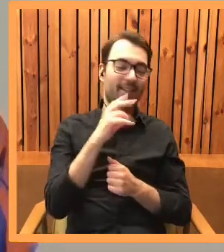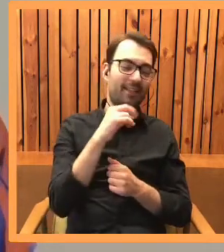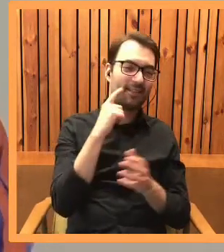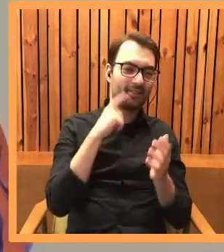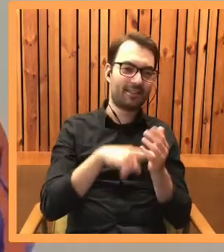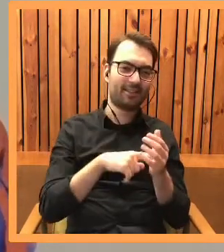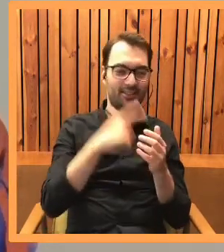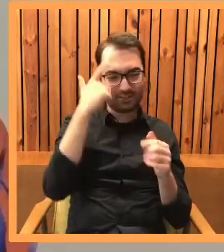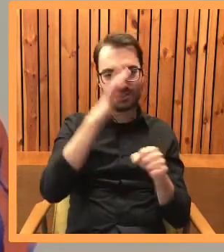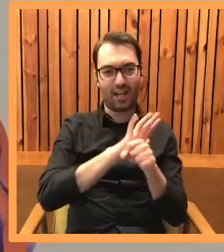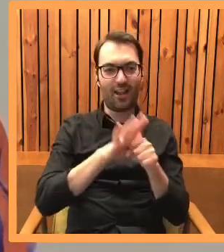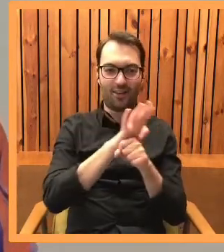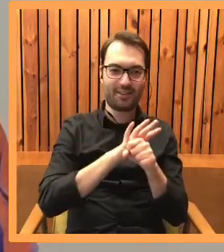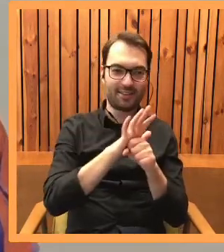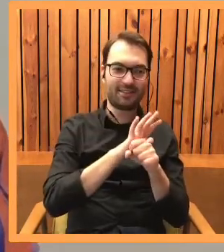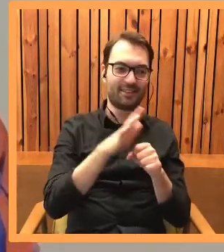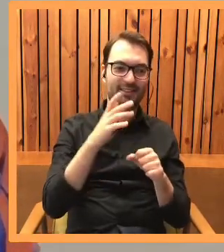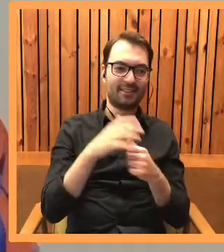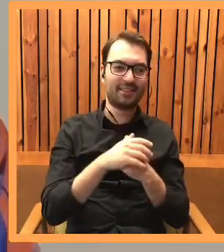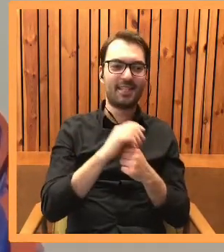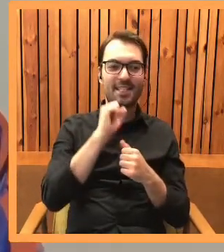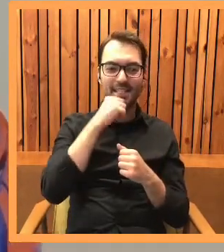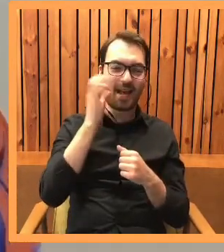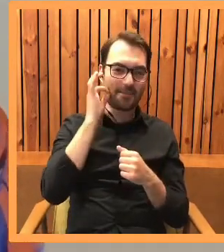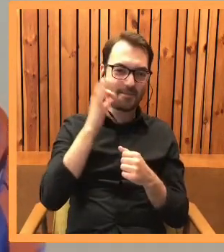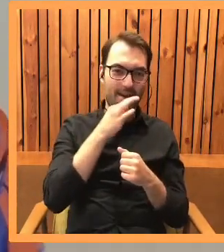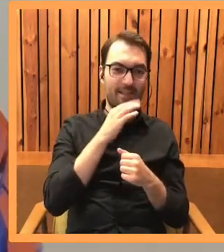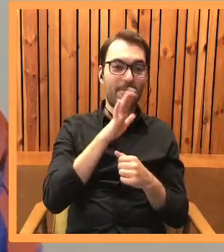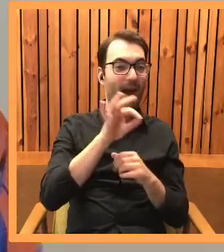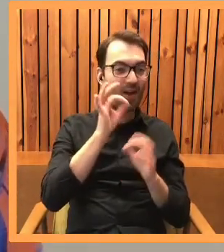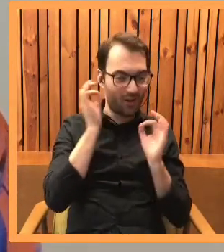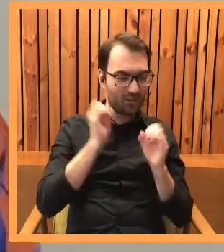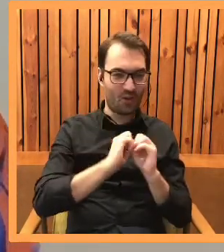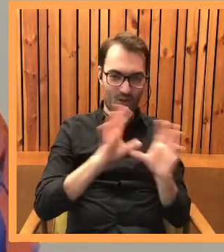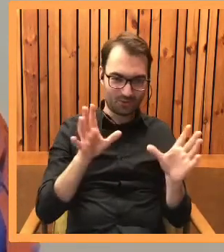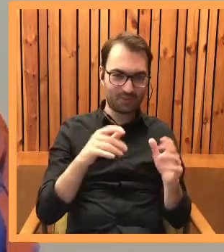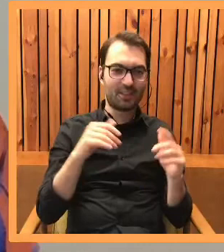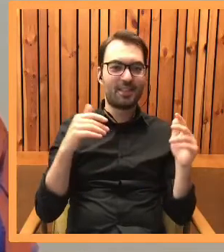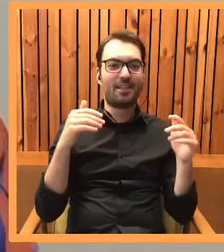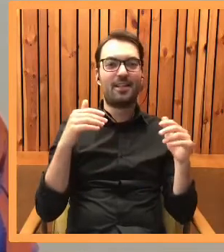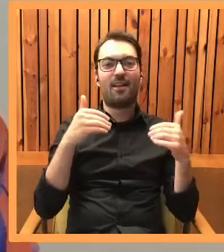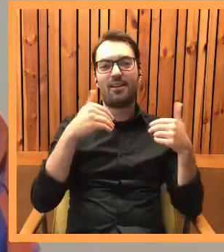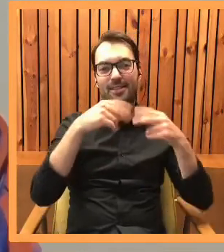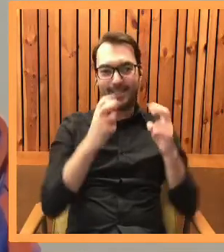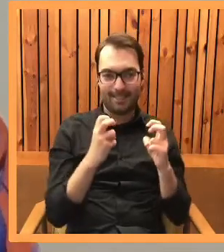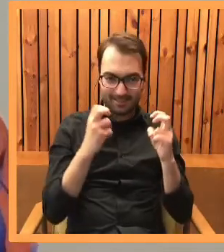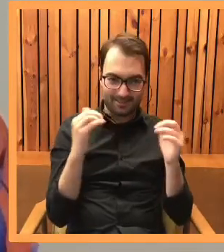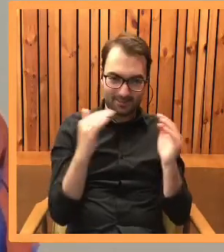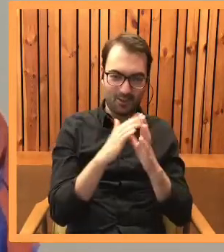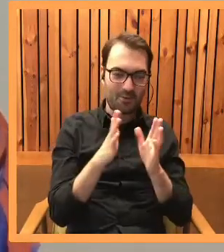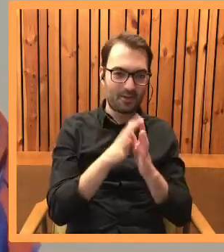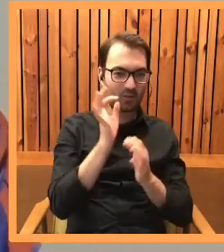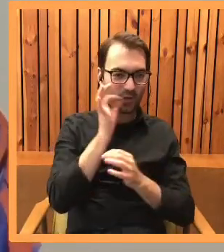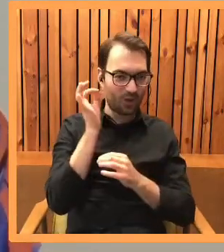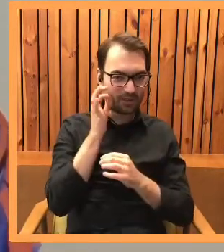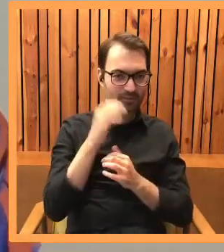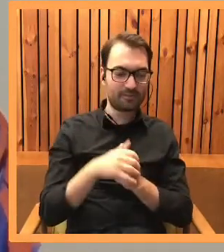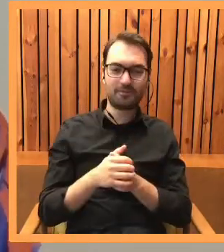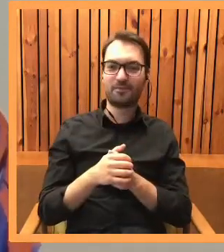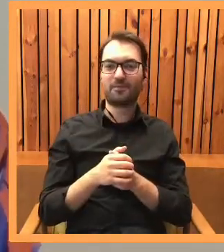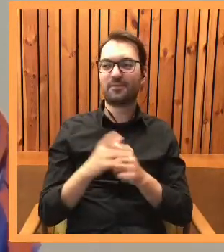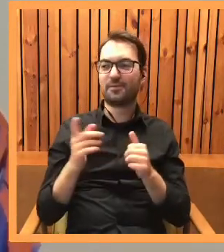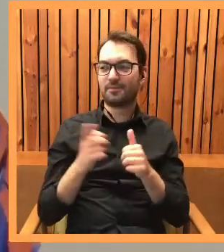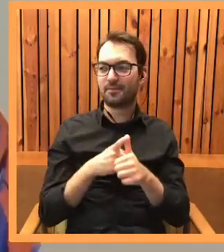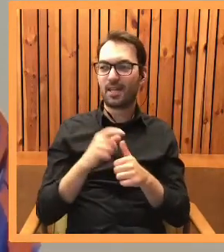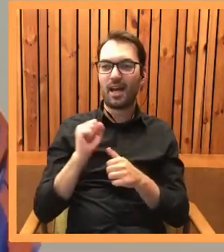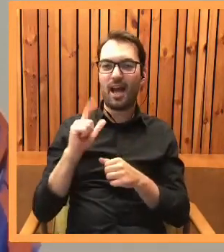zwariowaną, dawniej można by powiedzieć starą pannę, ma kota, tak? I siedzi z tym kotem zamknięta. Czyli mamy już